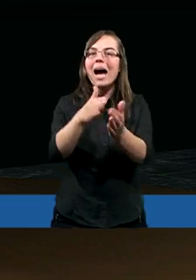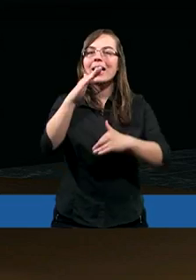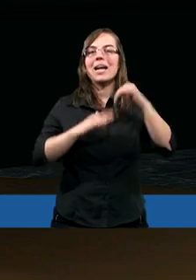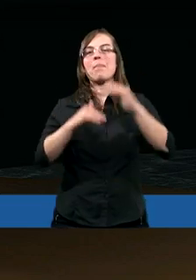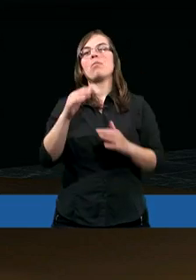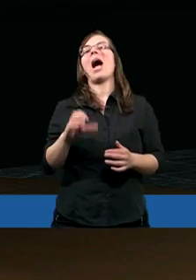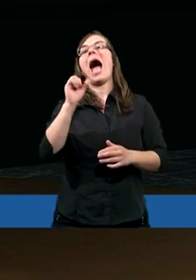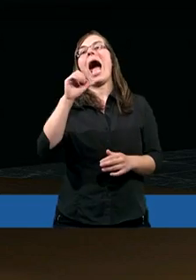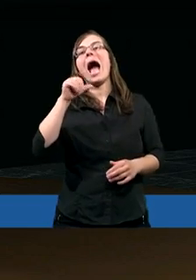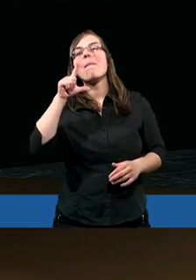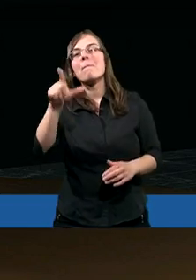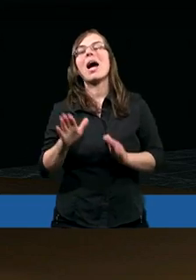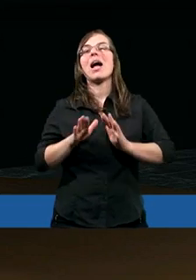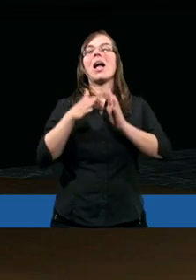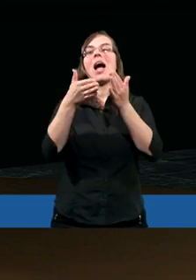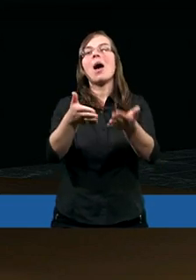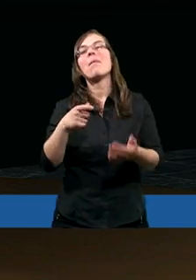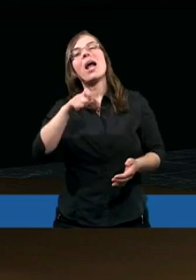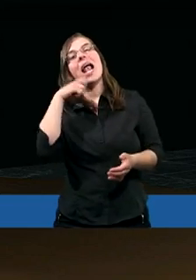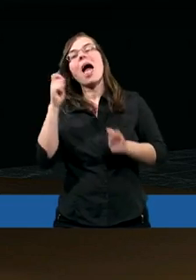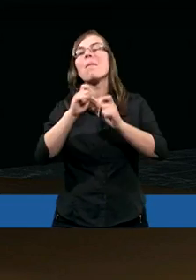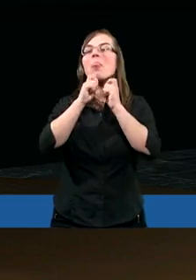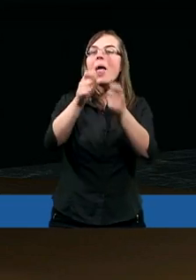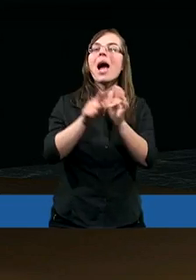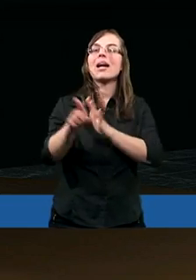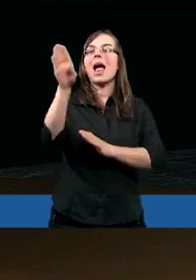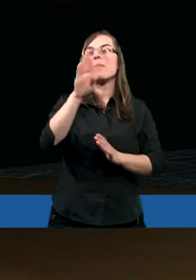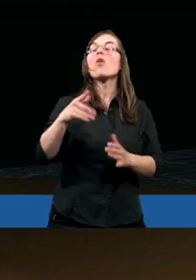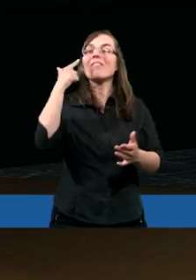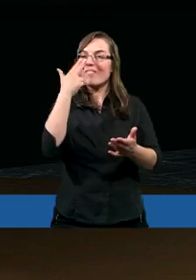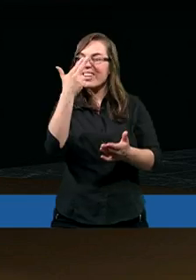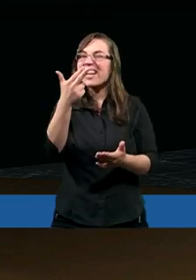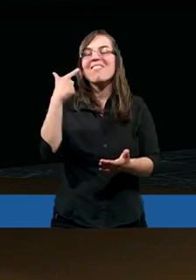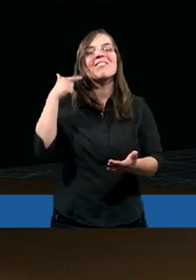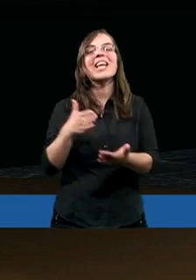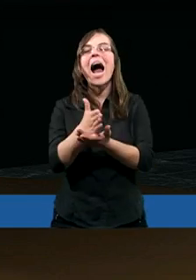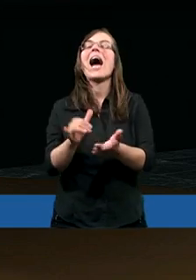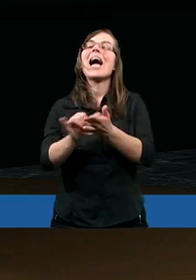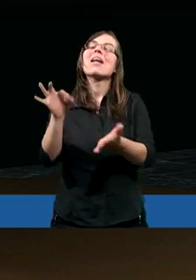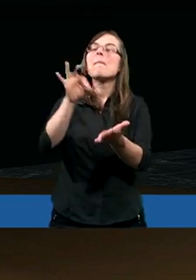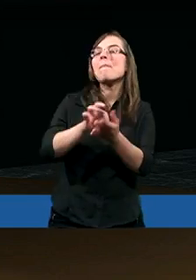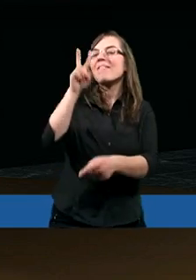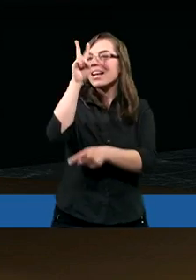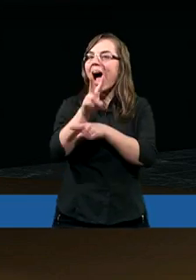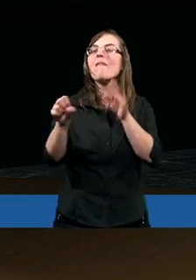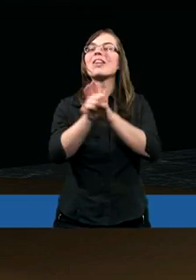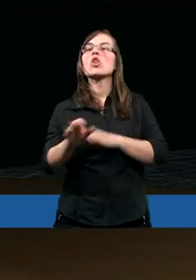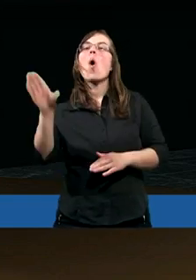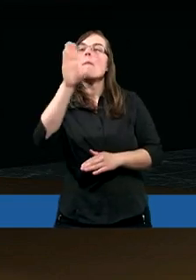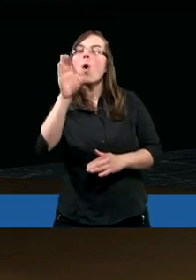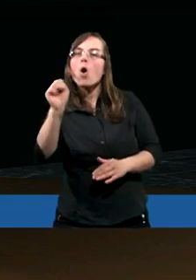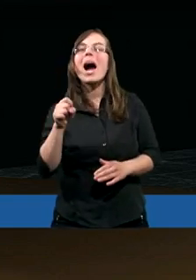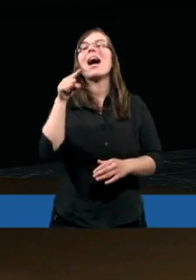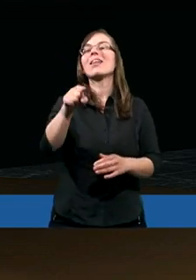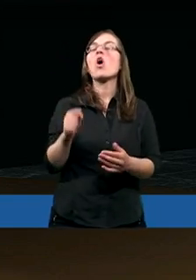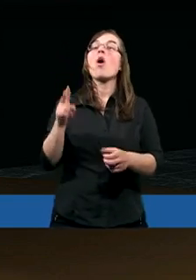Abel ofiarował lepszy dar dla Boga. Czyli widzimy, że wiara też jest pewnym zaufaniem do Pana Boga. Zaufaniem, które